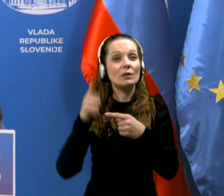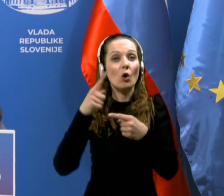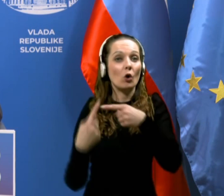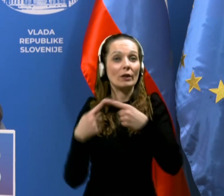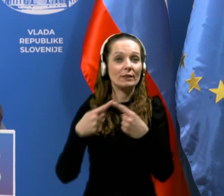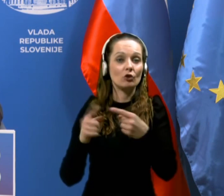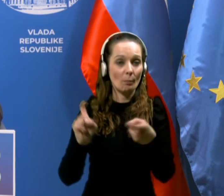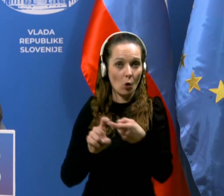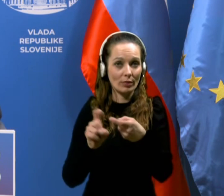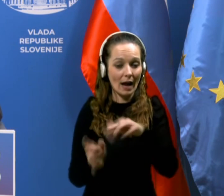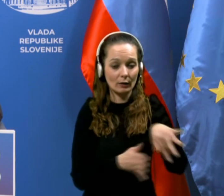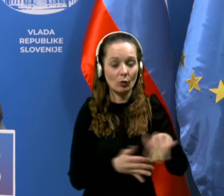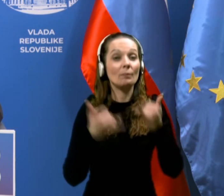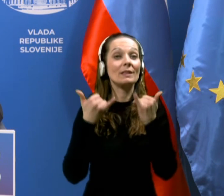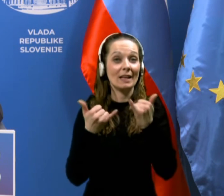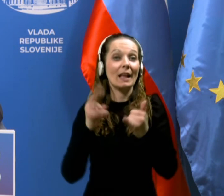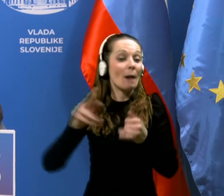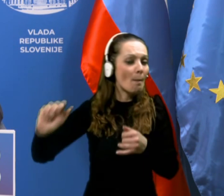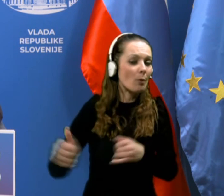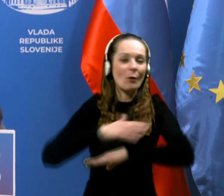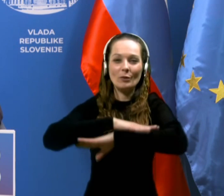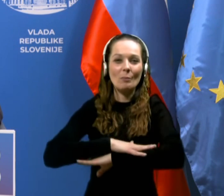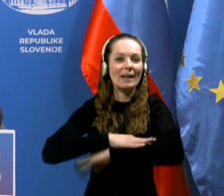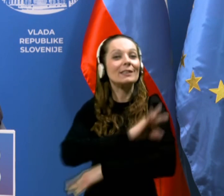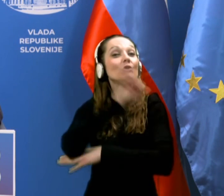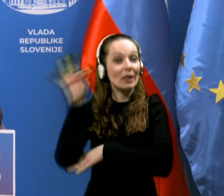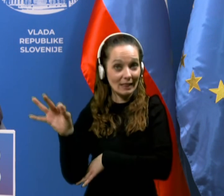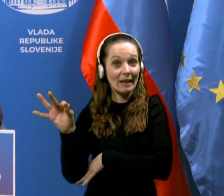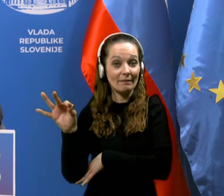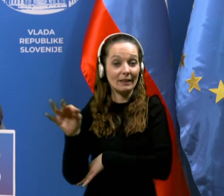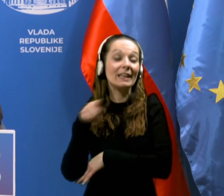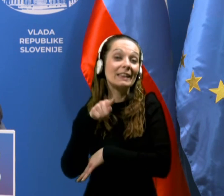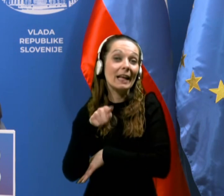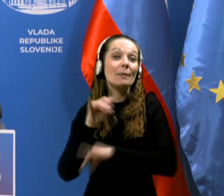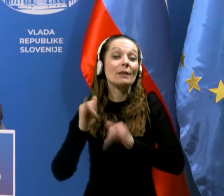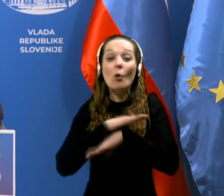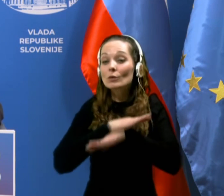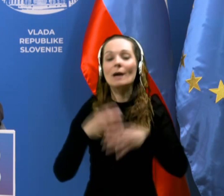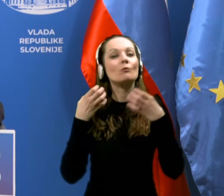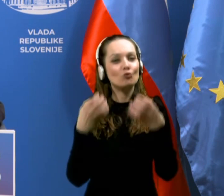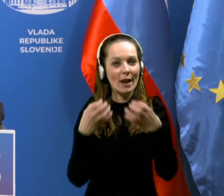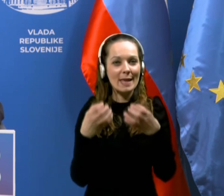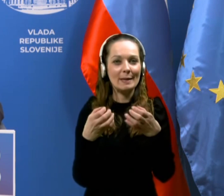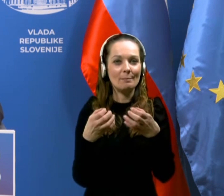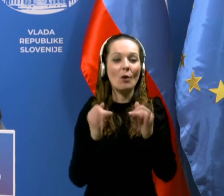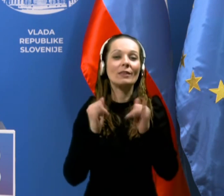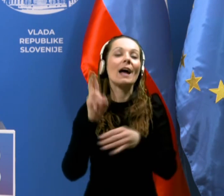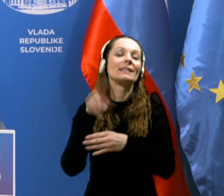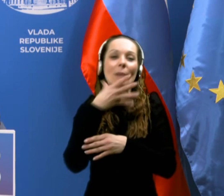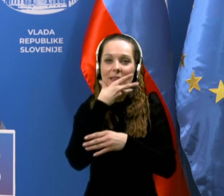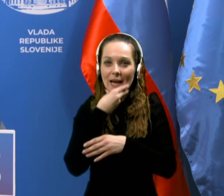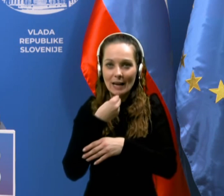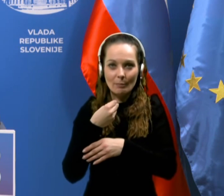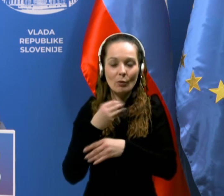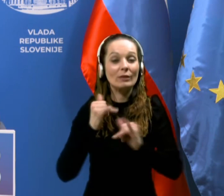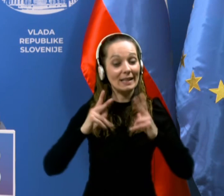kontaktu. Pred nami so ponovno praznični dnevi. Ob tem, da vsem seveda želimo, da se imate lepo,